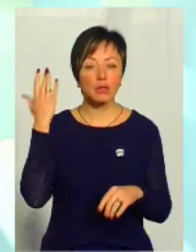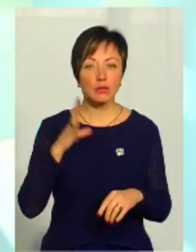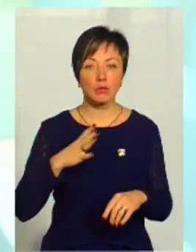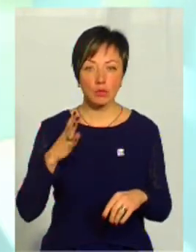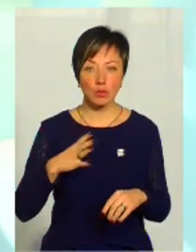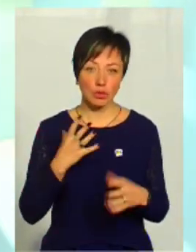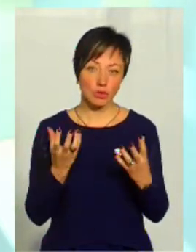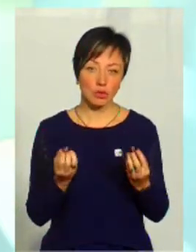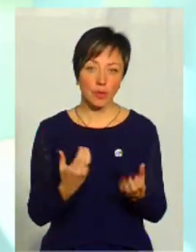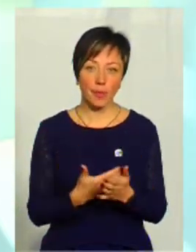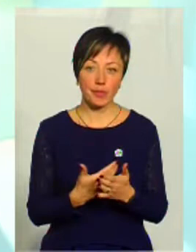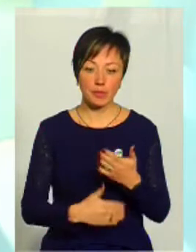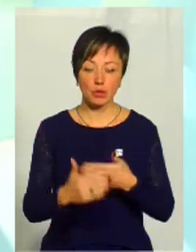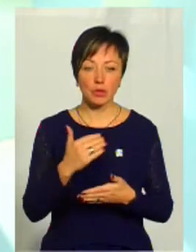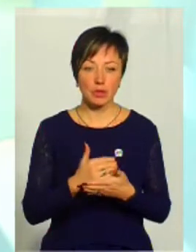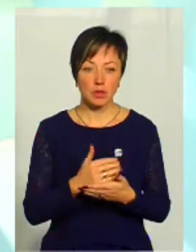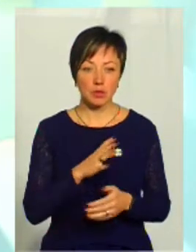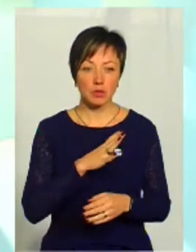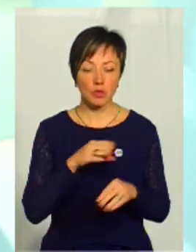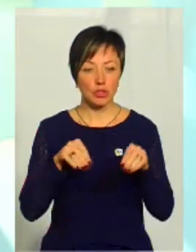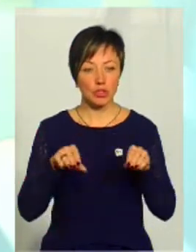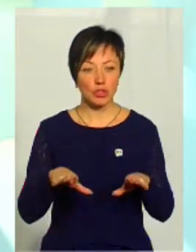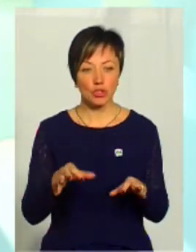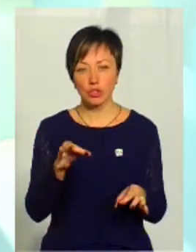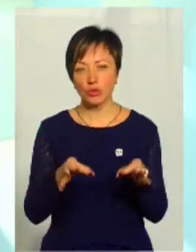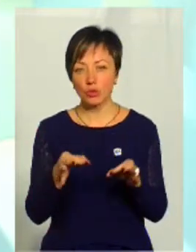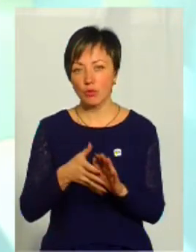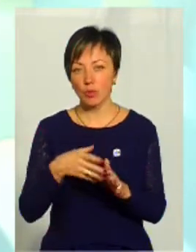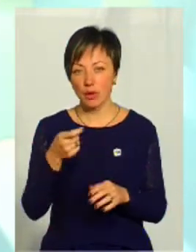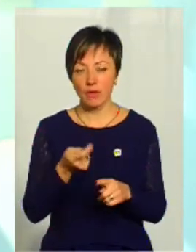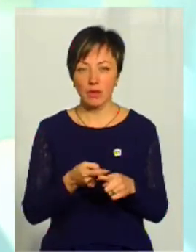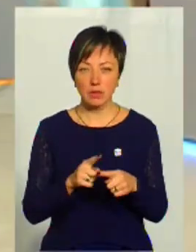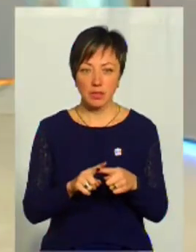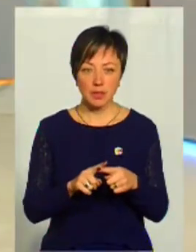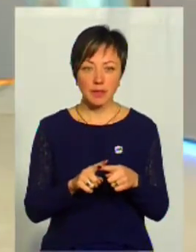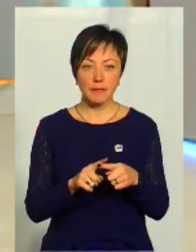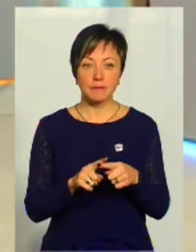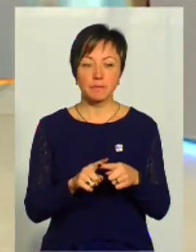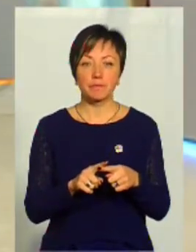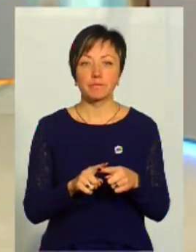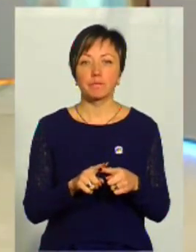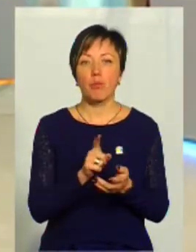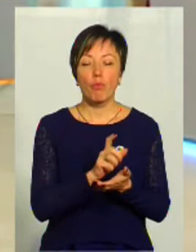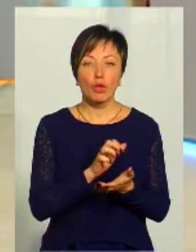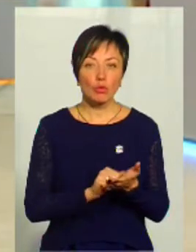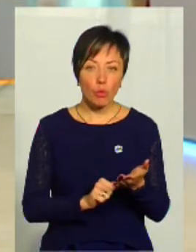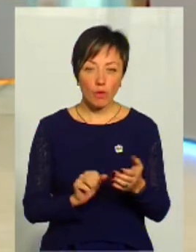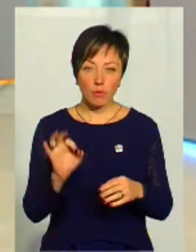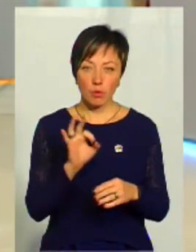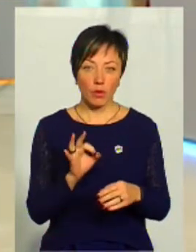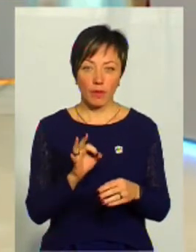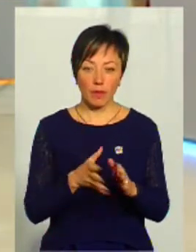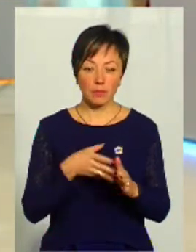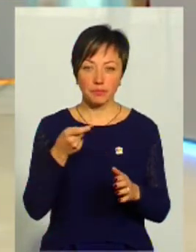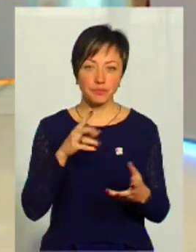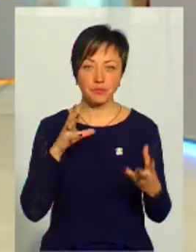свій час. Десь останні були рішення судів, які подавали фіксальна служба щодо